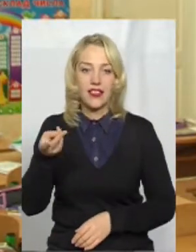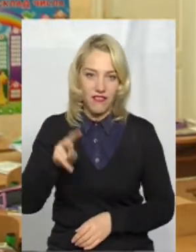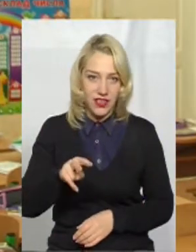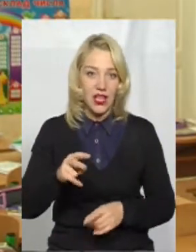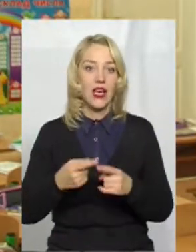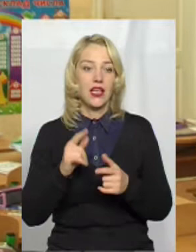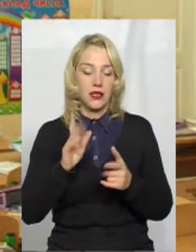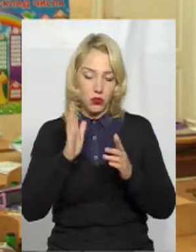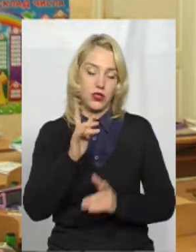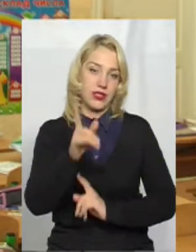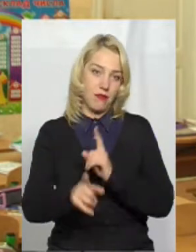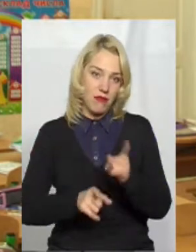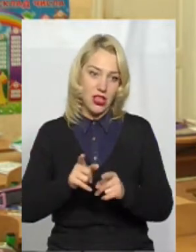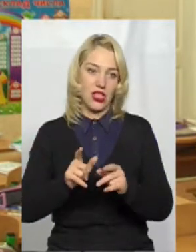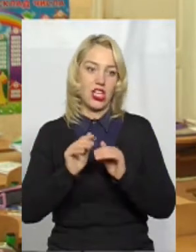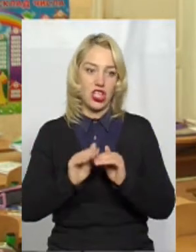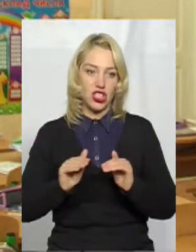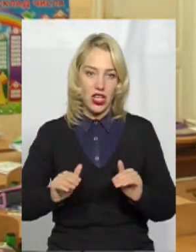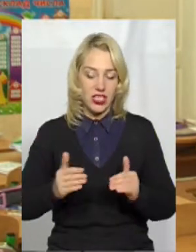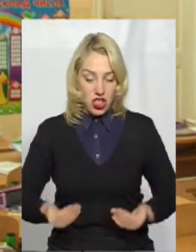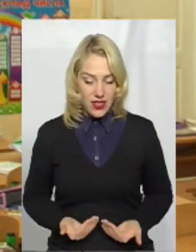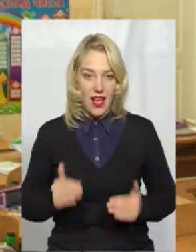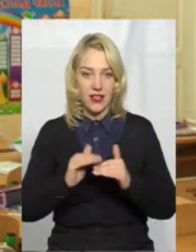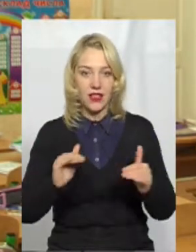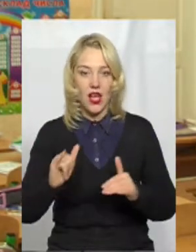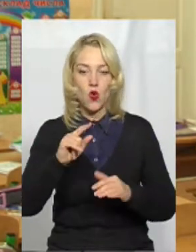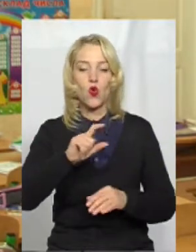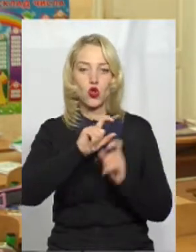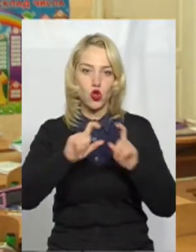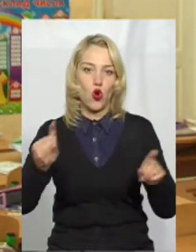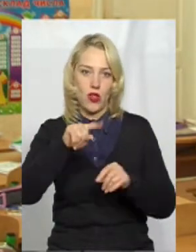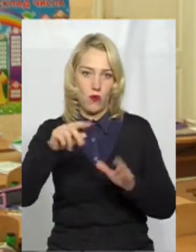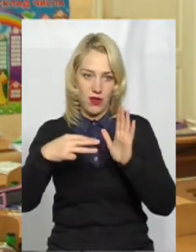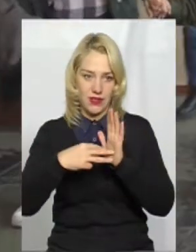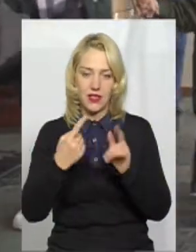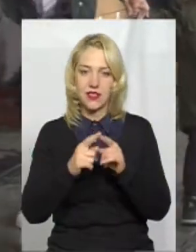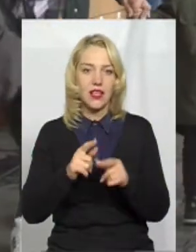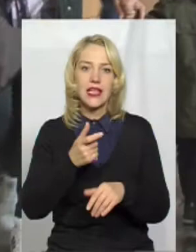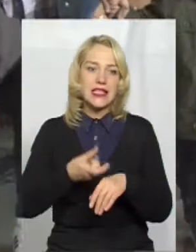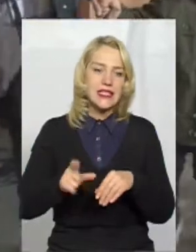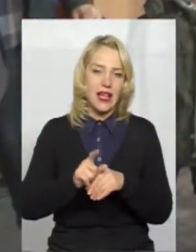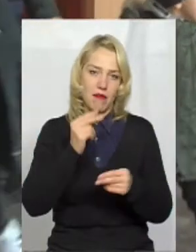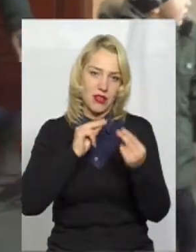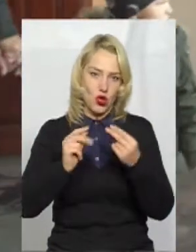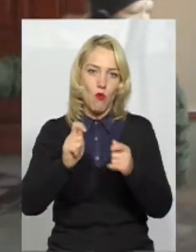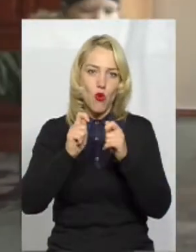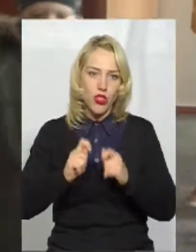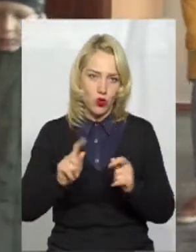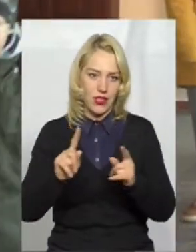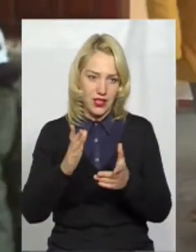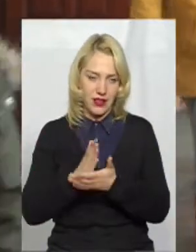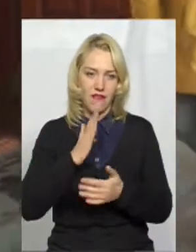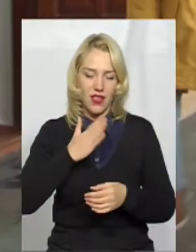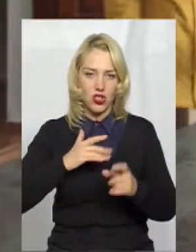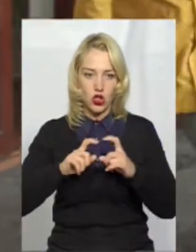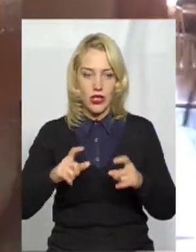життя дітей у восьмій школі. Оце самий крутий подарунок, який може бути. Син Лесі Шевчук-Богдан учень сьомого